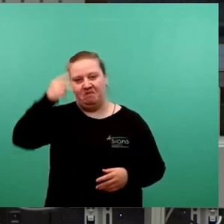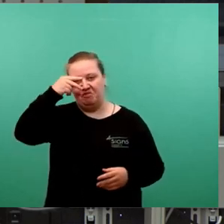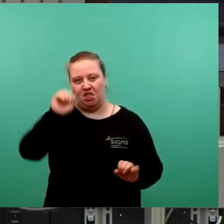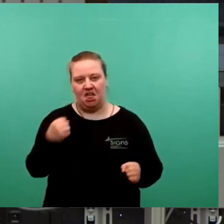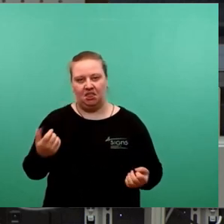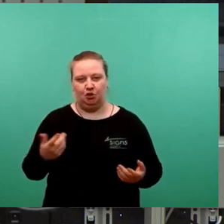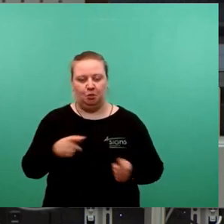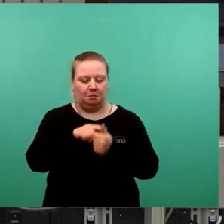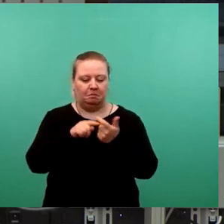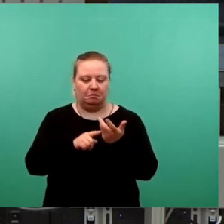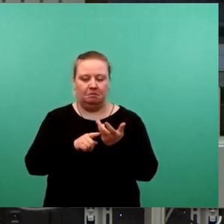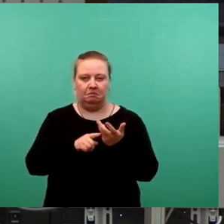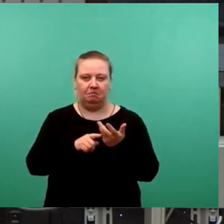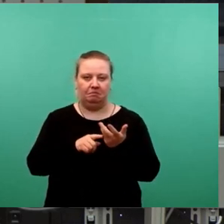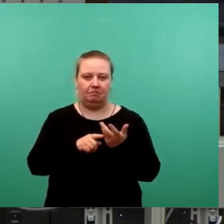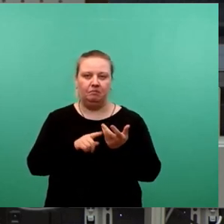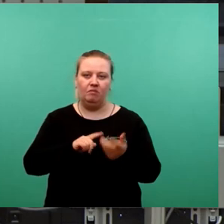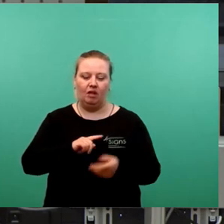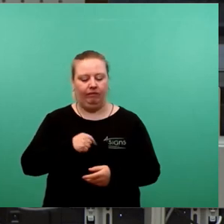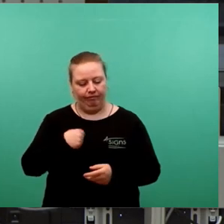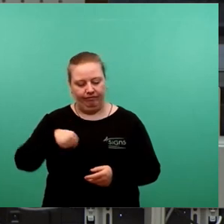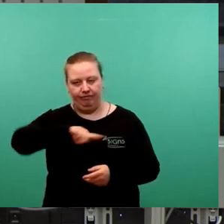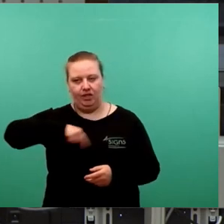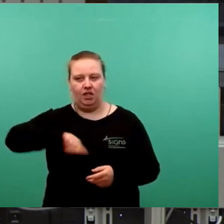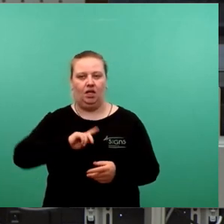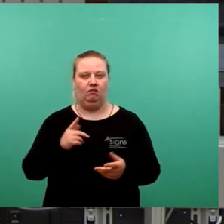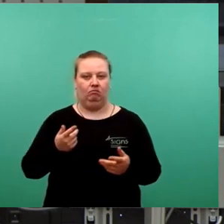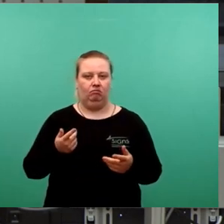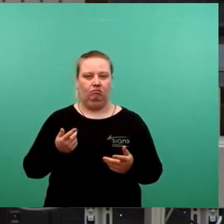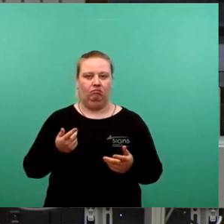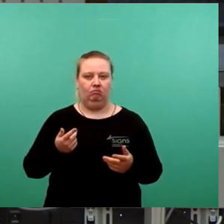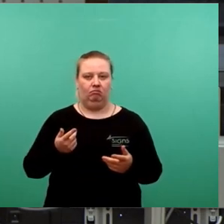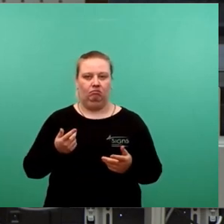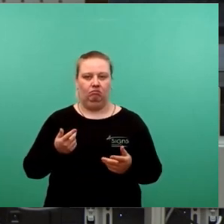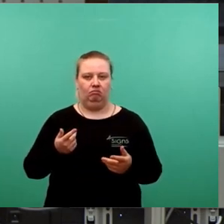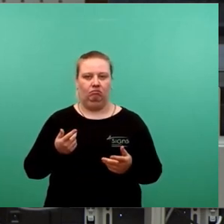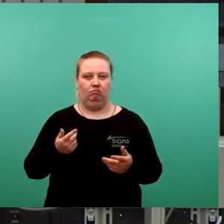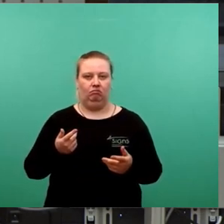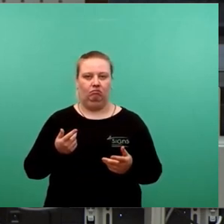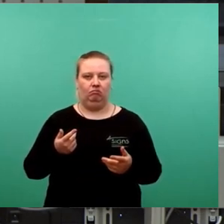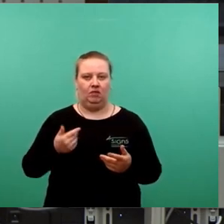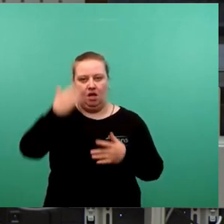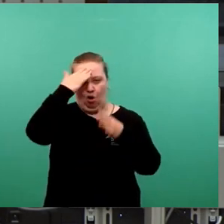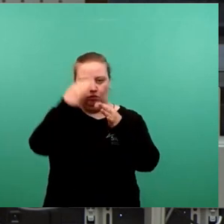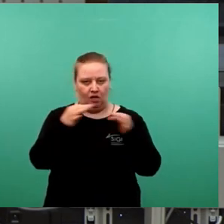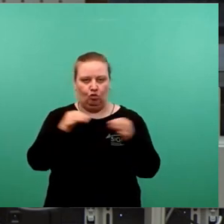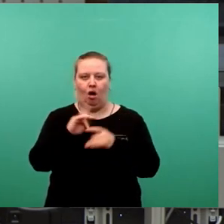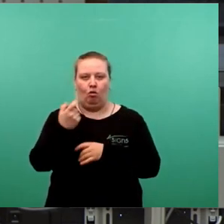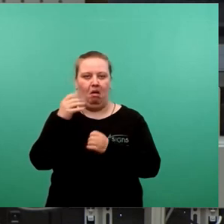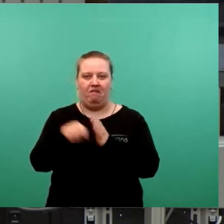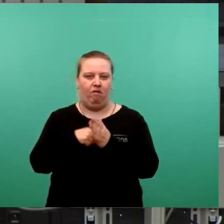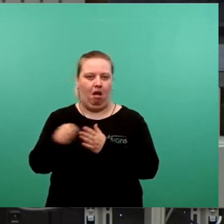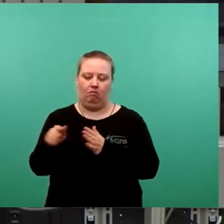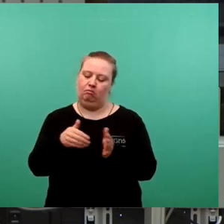Aspekte, die dazu führen, dass wir zum einen der Hauptsatzung, aber eben auch der Wahl der